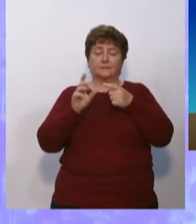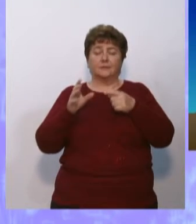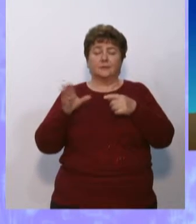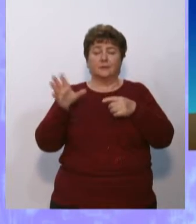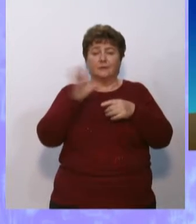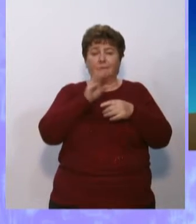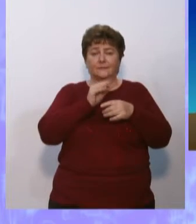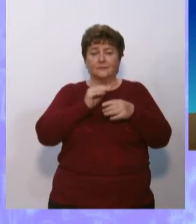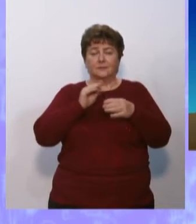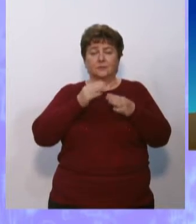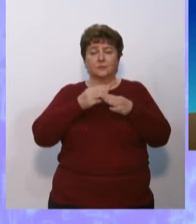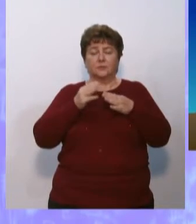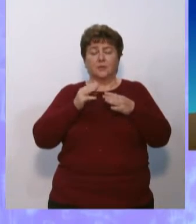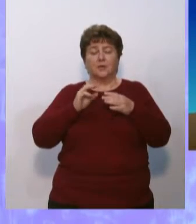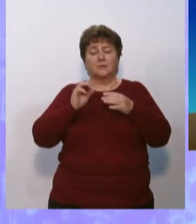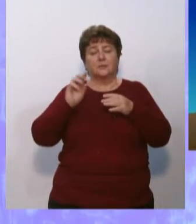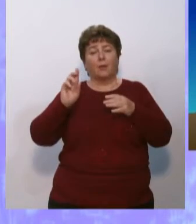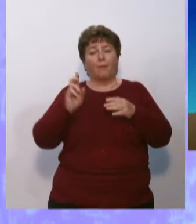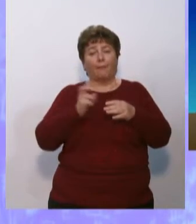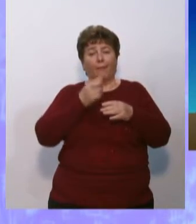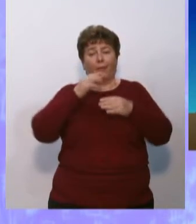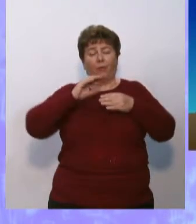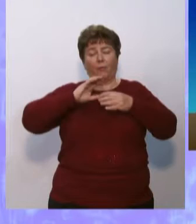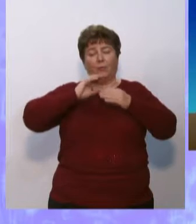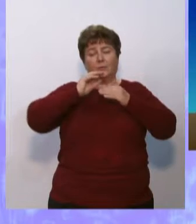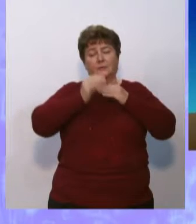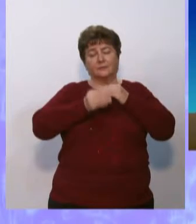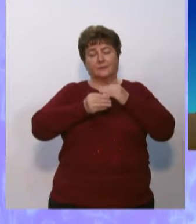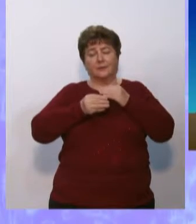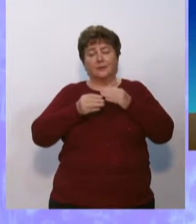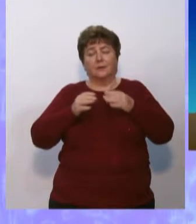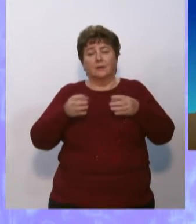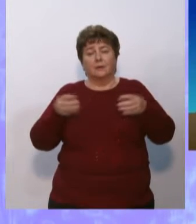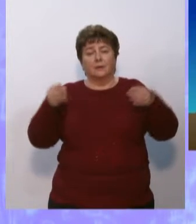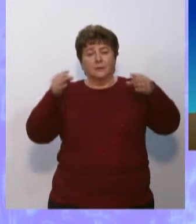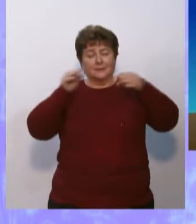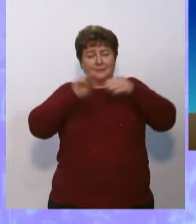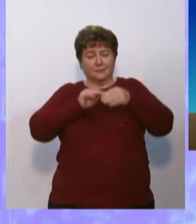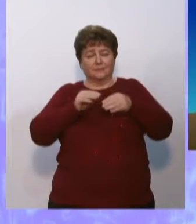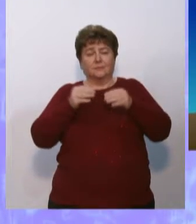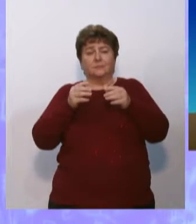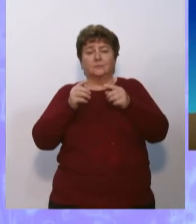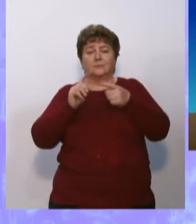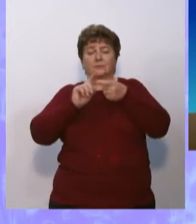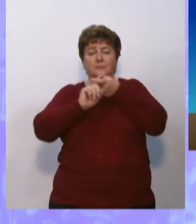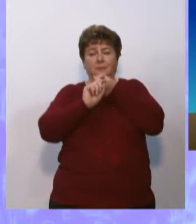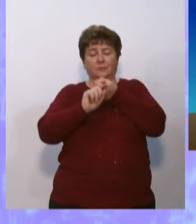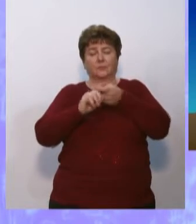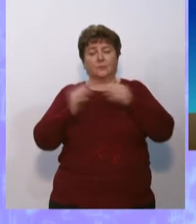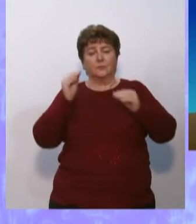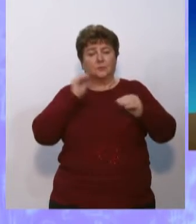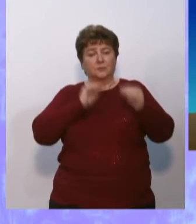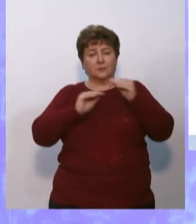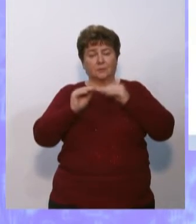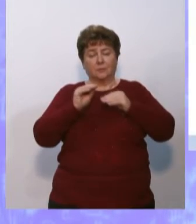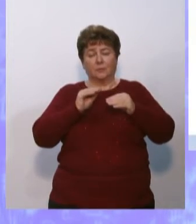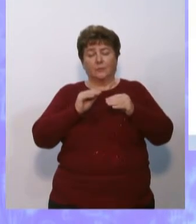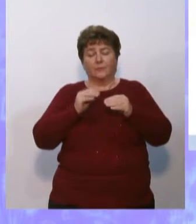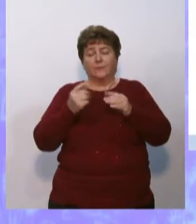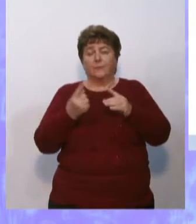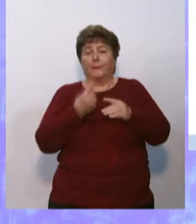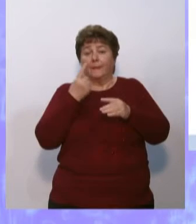части биосферы, образуя в целом замкнутую систему. Во-первых,